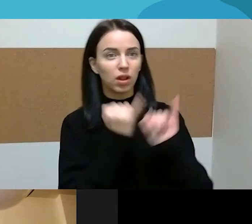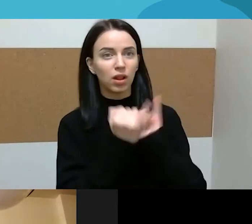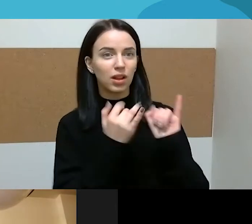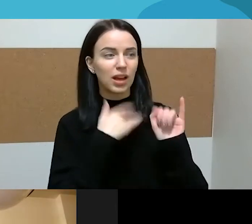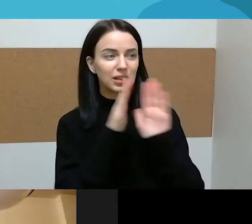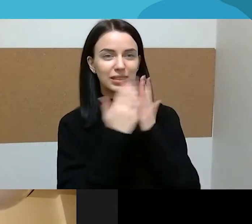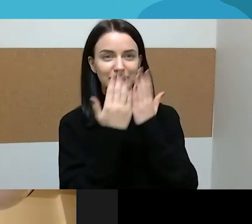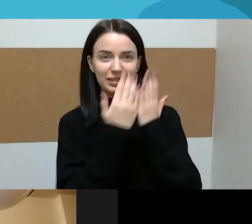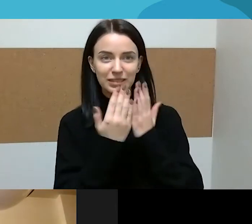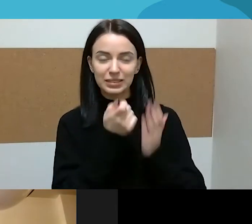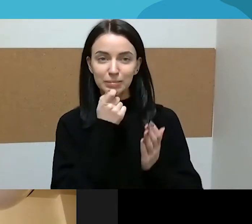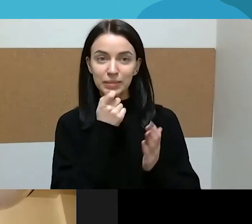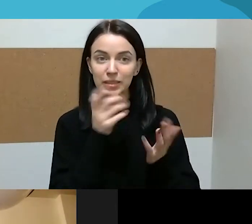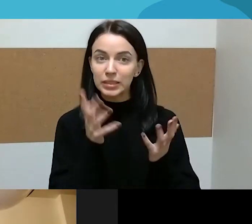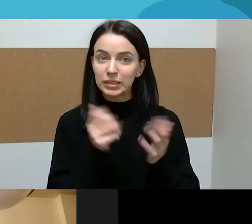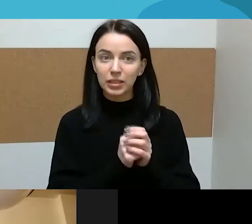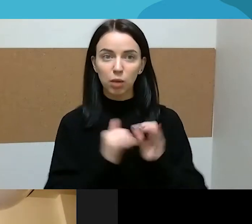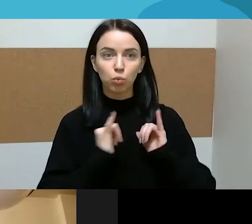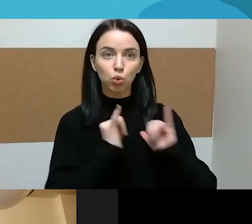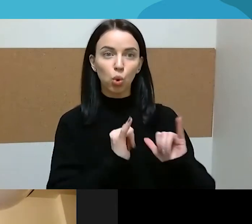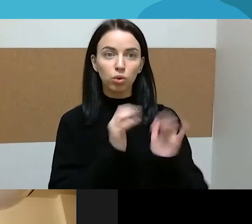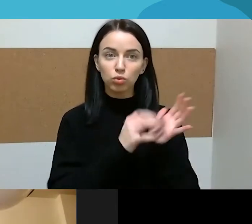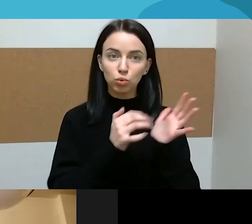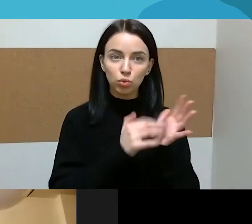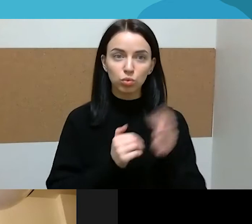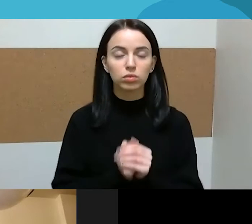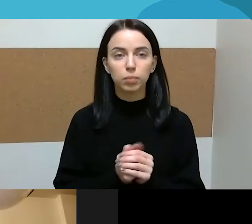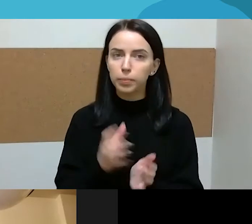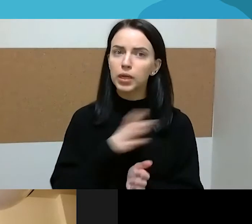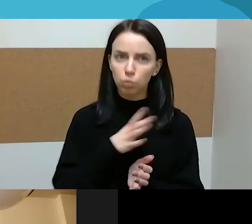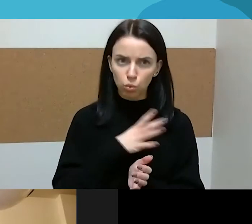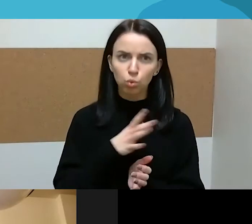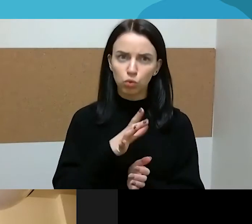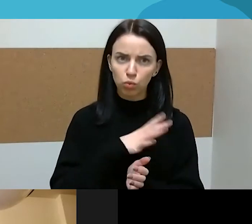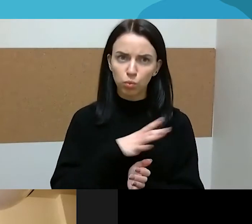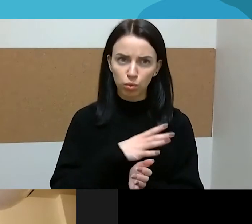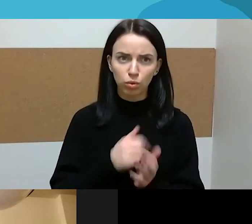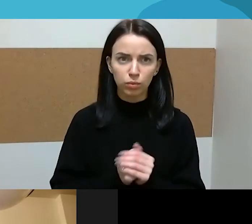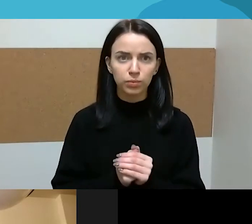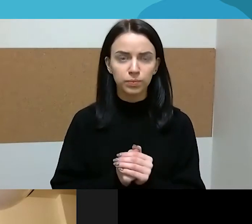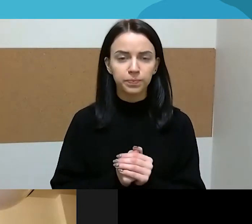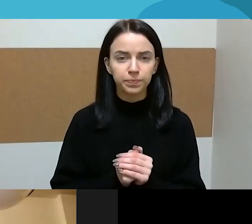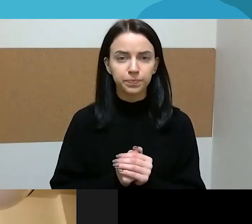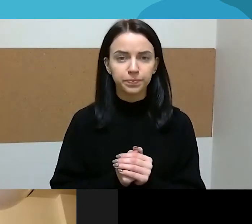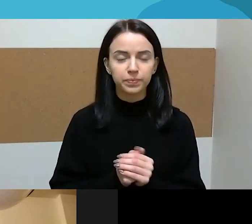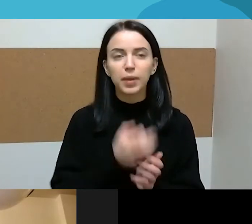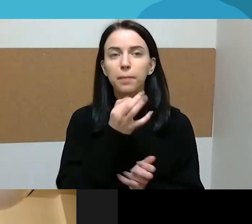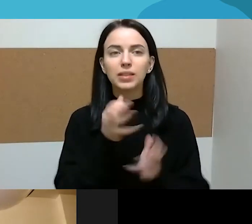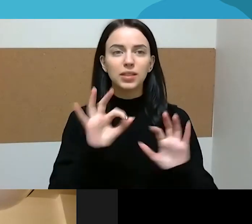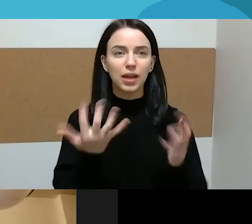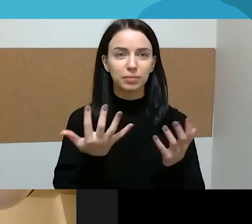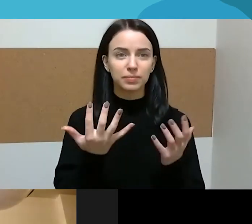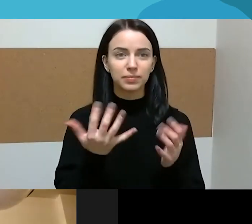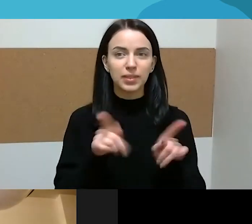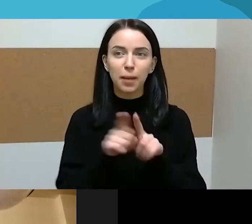tolerentiškesni, bet toks būdavo, sakysim, ne tai, kad kabliukas,